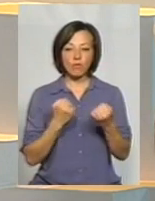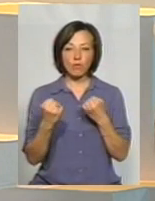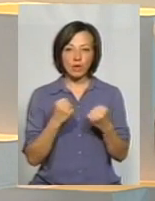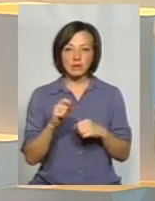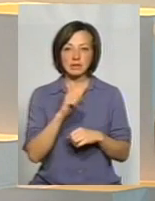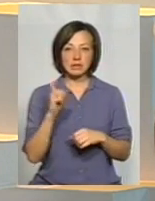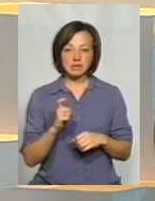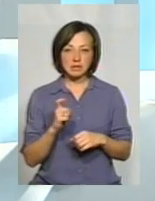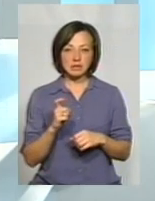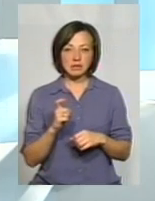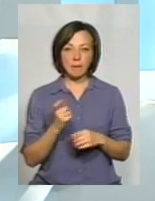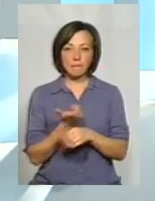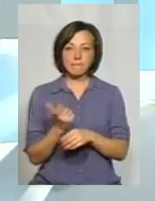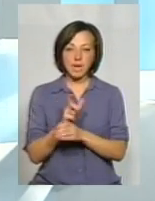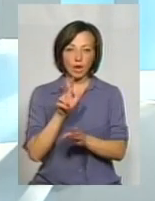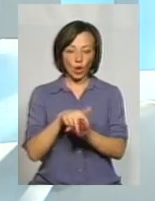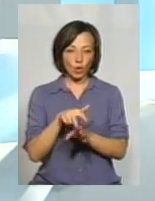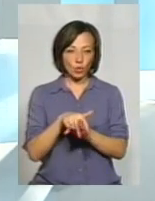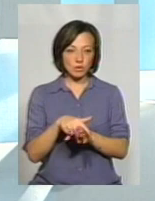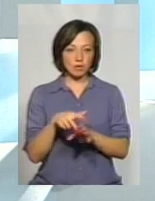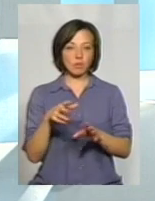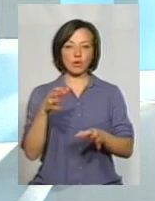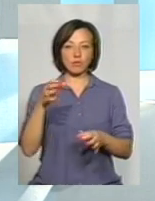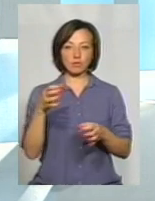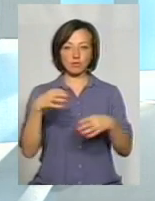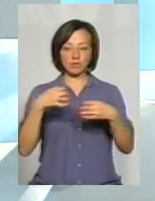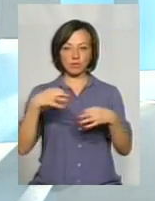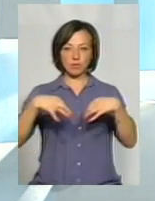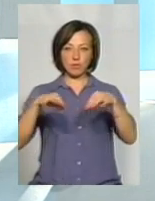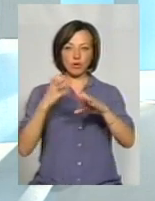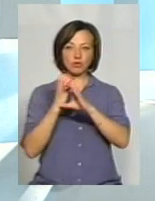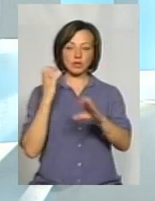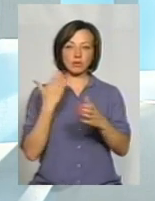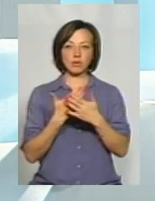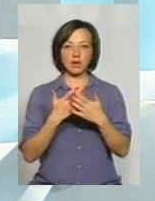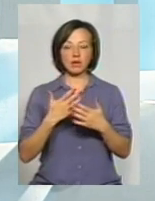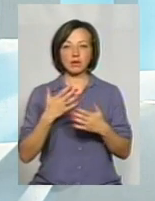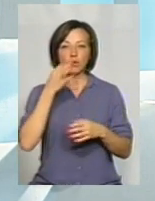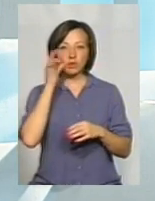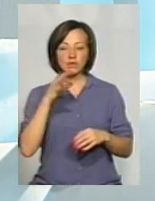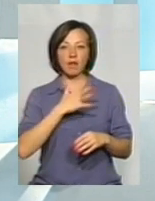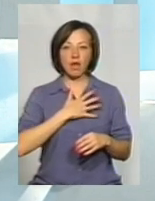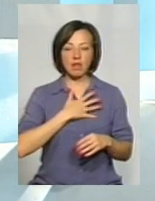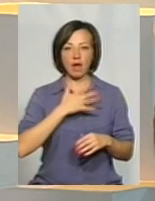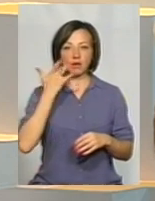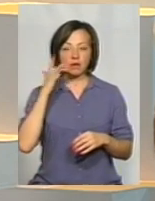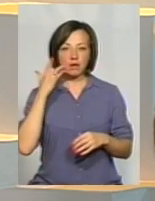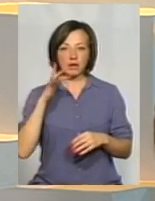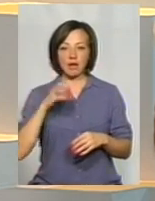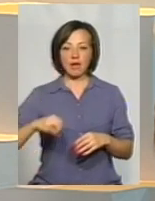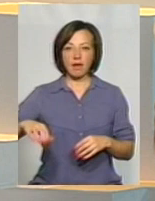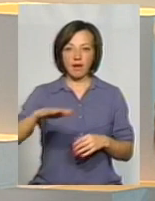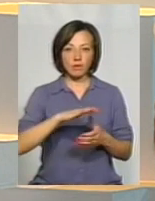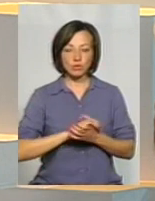з перегрузами, і якщо взяти практику там Канади, Сполучених Штатів, Європейського